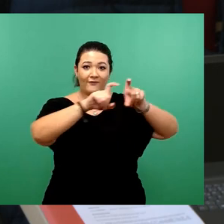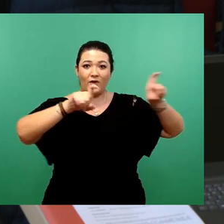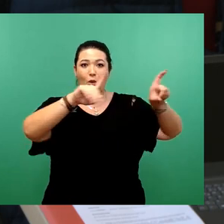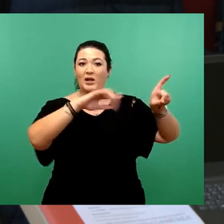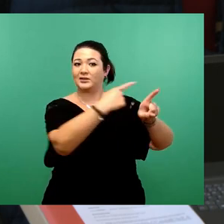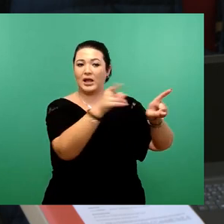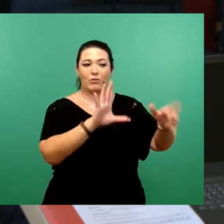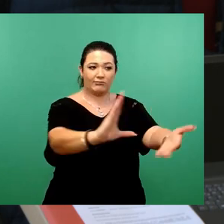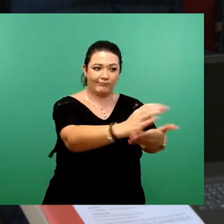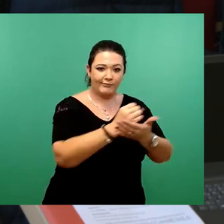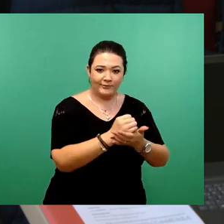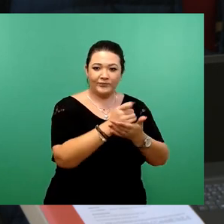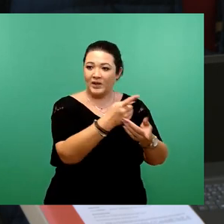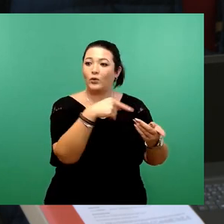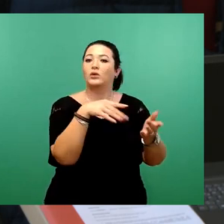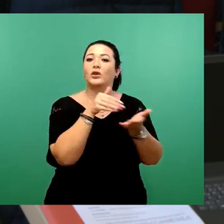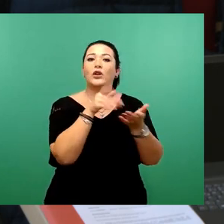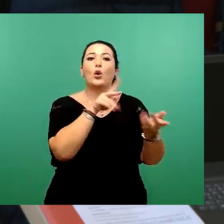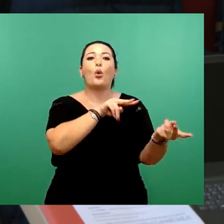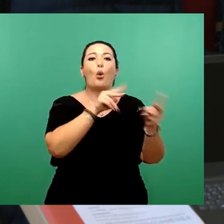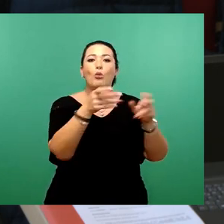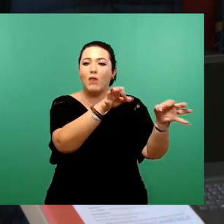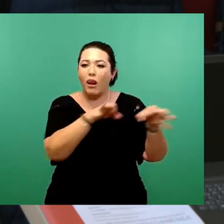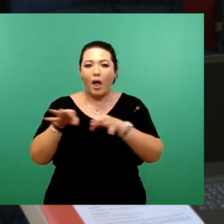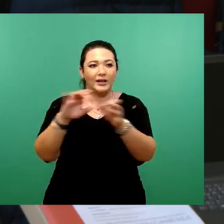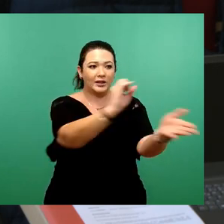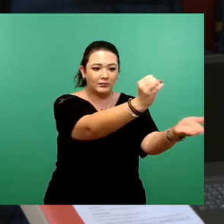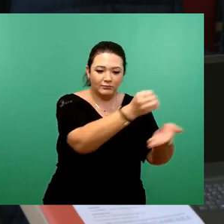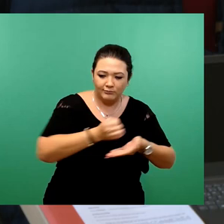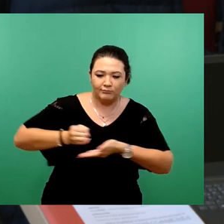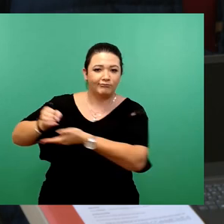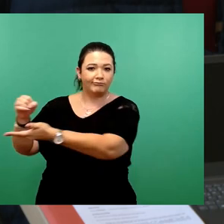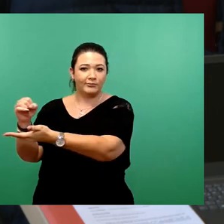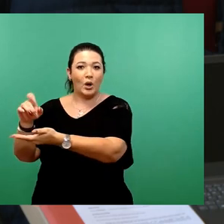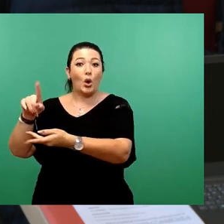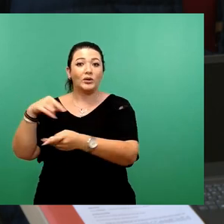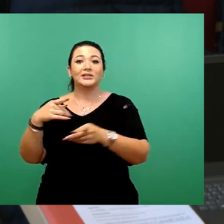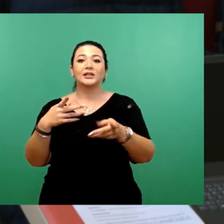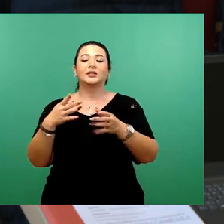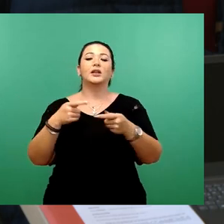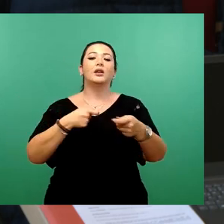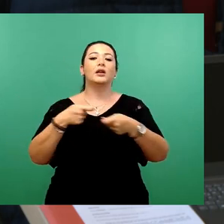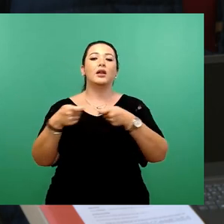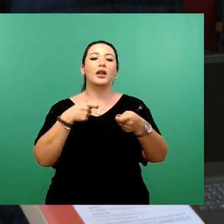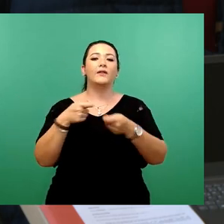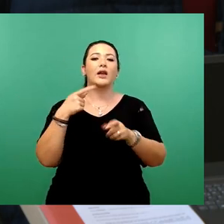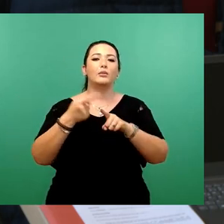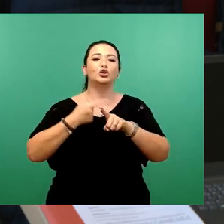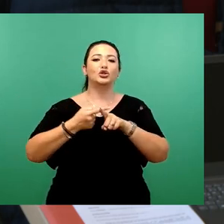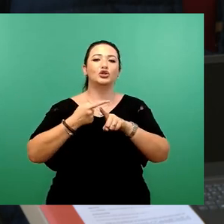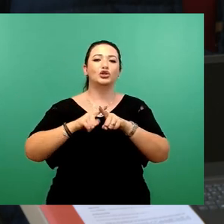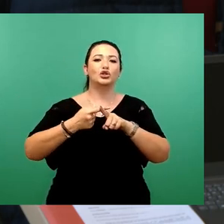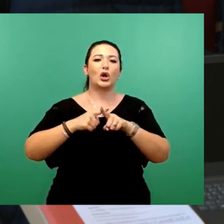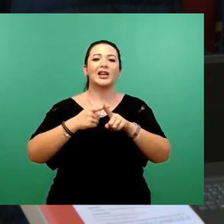Unternehmen der Stadt umgeleitet werden? Und wie viele Einnahmen aus der Gewerbesteuer erwartet die Stadtverwaltung in den nächsten zehn Jahren